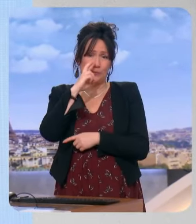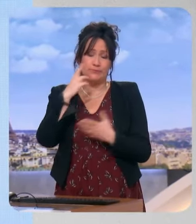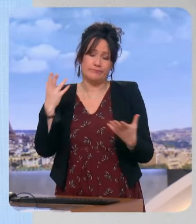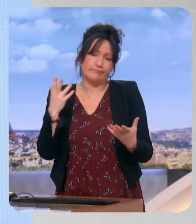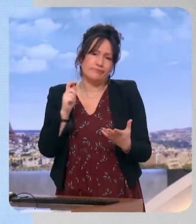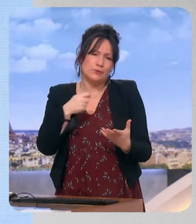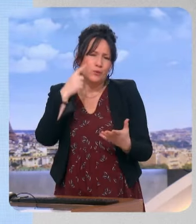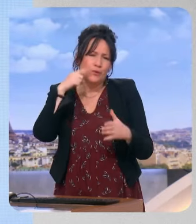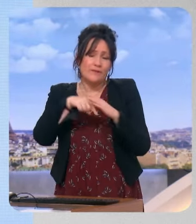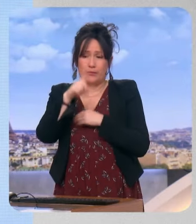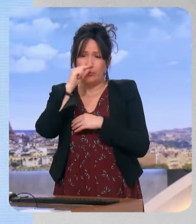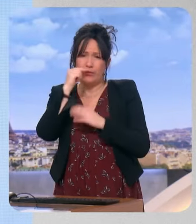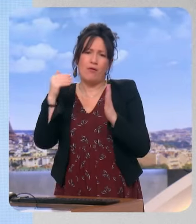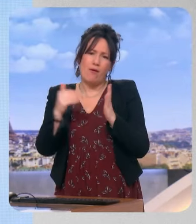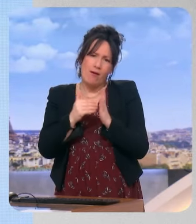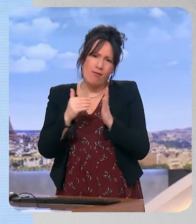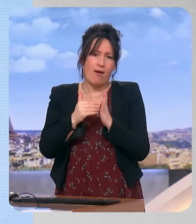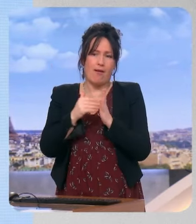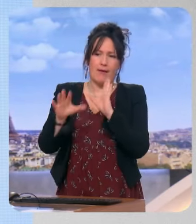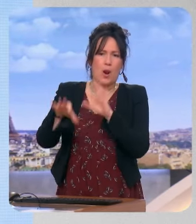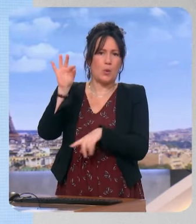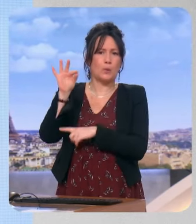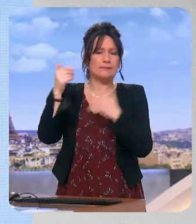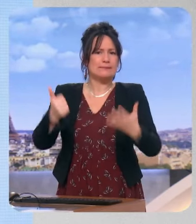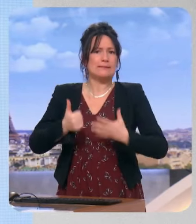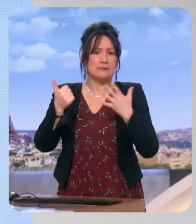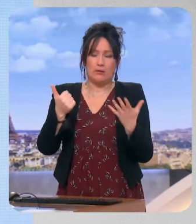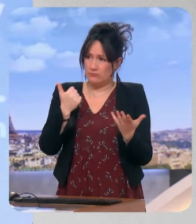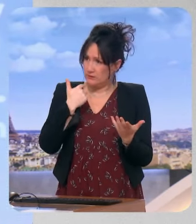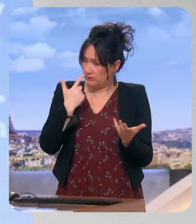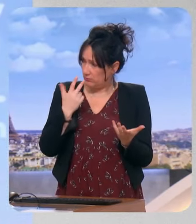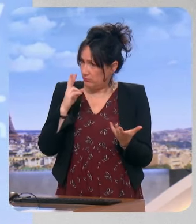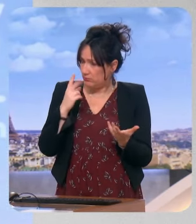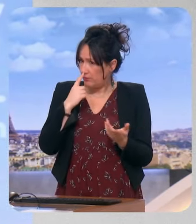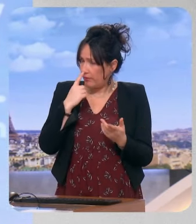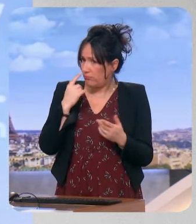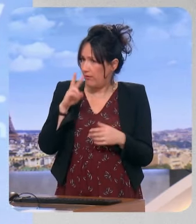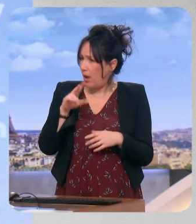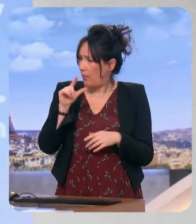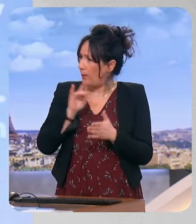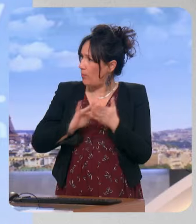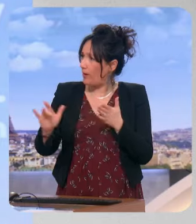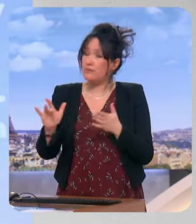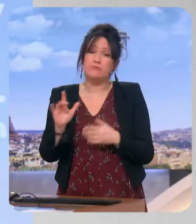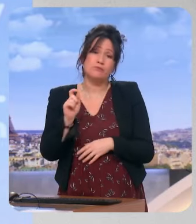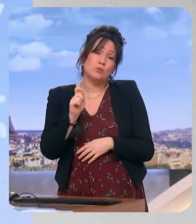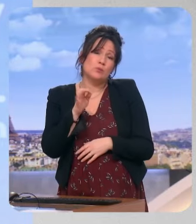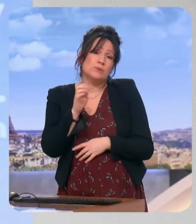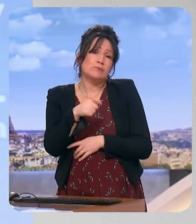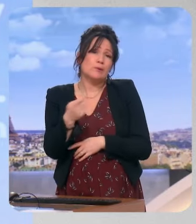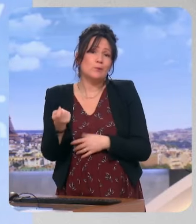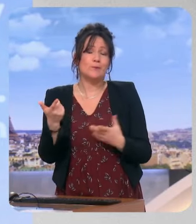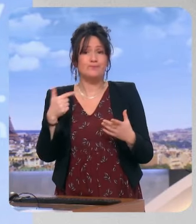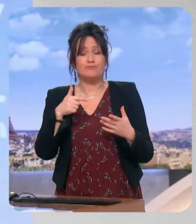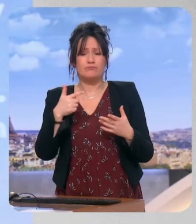mandat. Est-ce que pour vous d'ailleurs c'est une élection ou c'est un scrutin fantoche ? C'est une élection, vous l'avez dit, sans suspense, c'est un scrutin qui est particulièrement